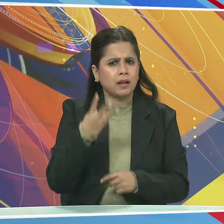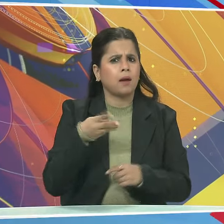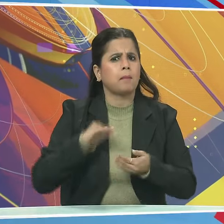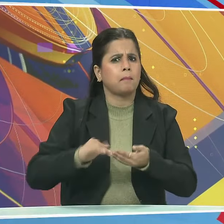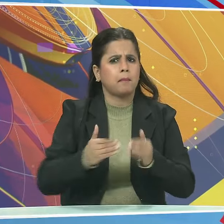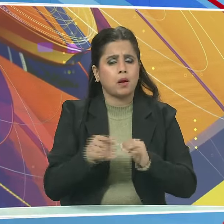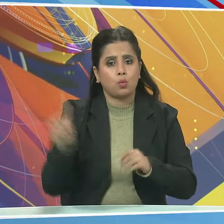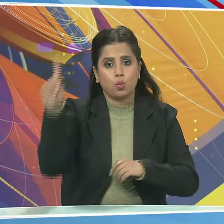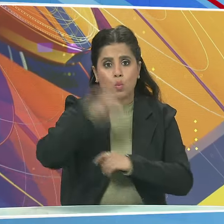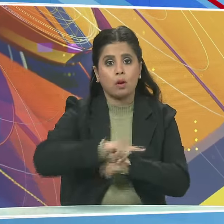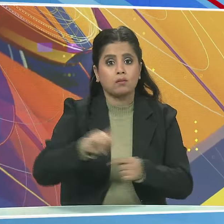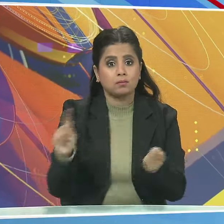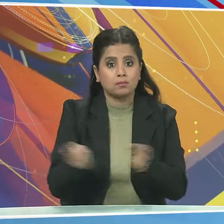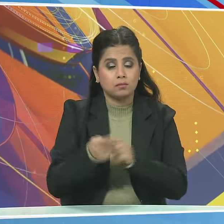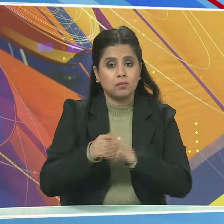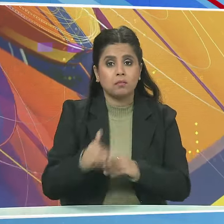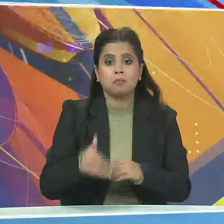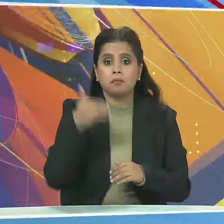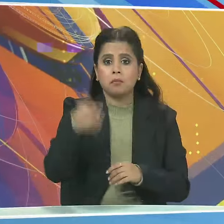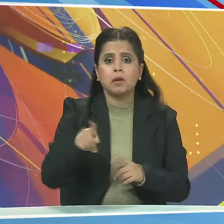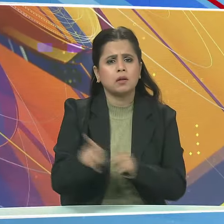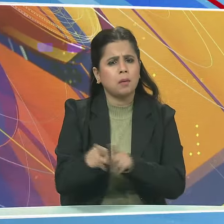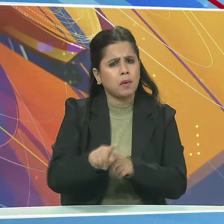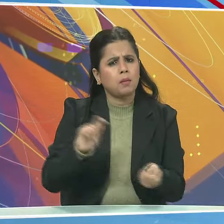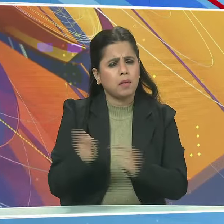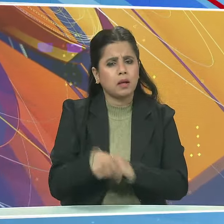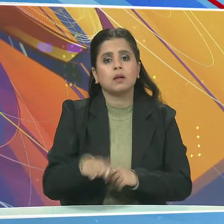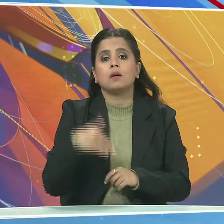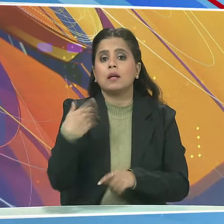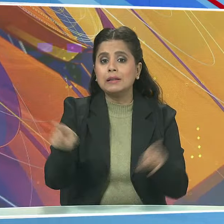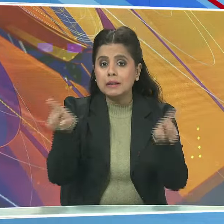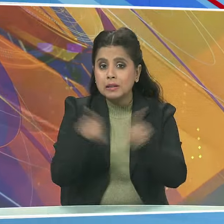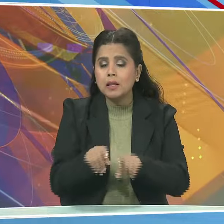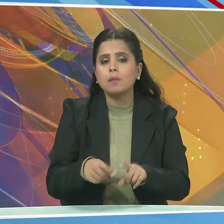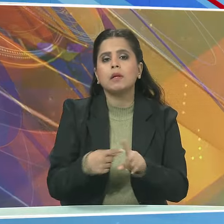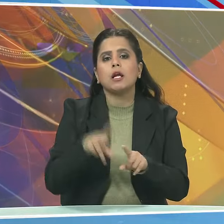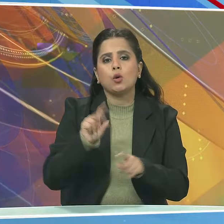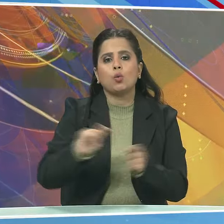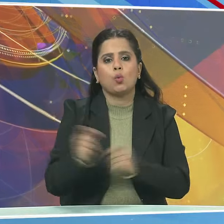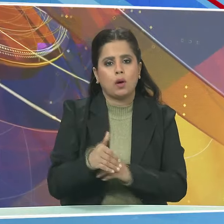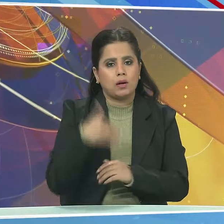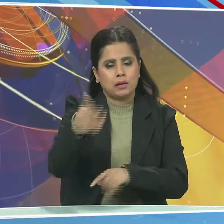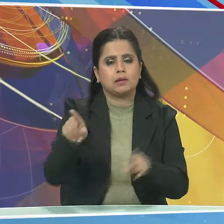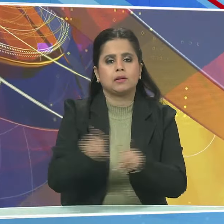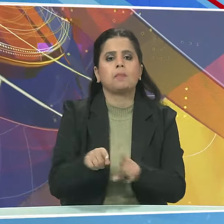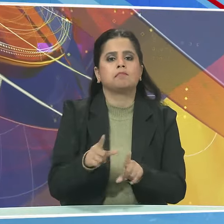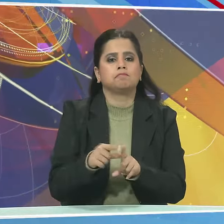मैचों की वंडे सिरीज के बाद इतने ही मैचों की T20 सिरीज खेली जाएगी